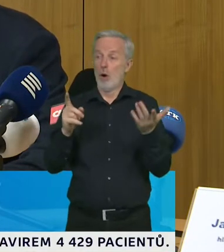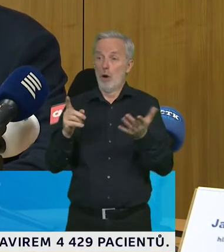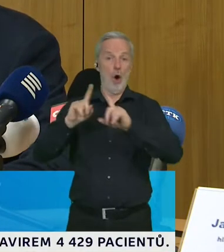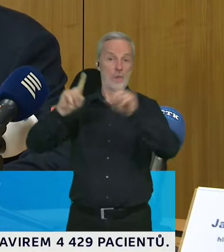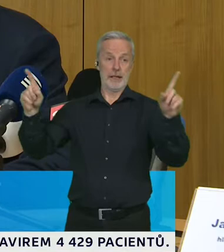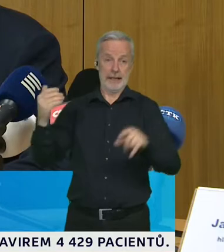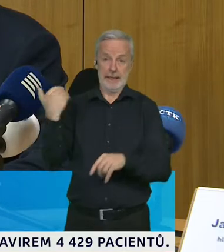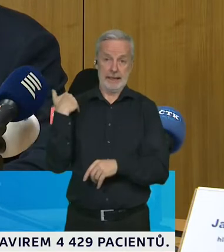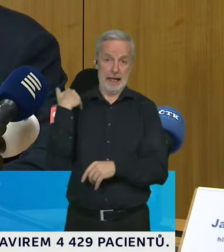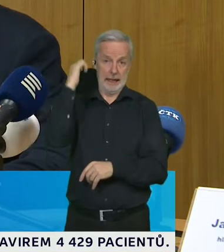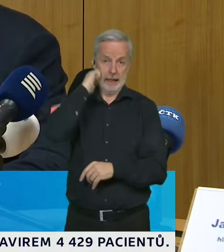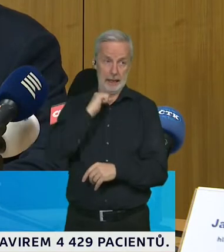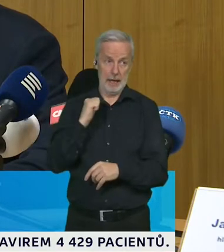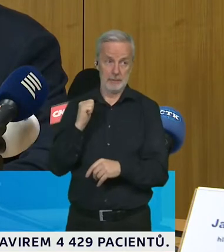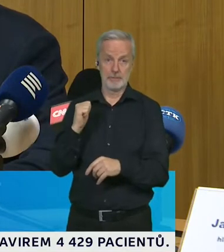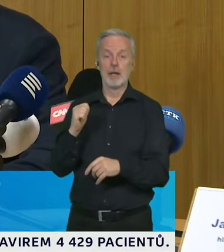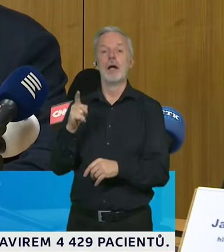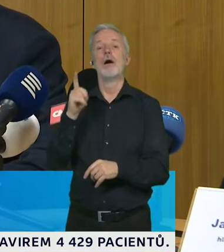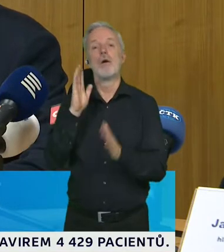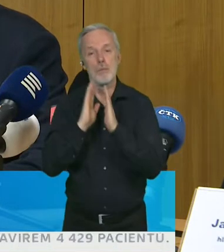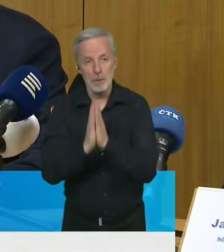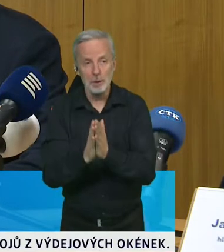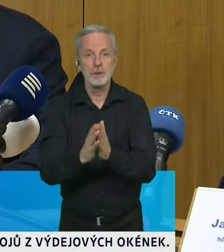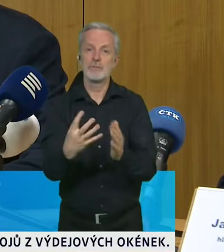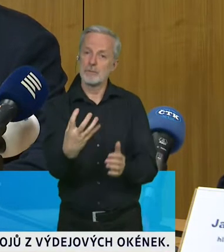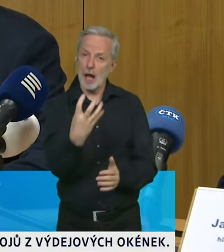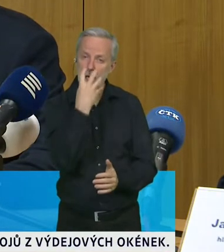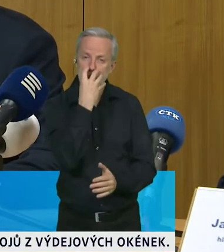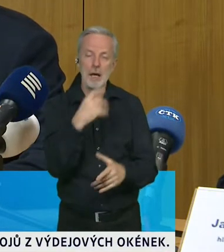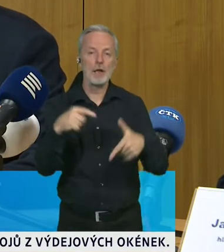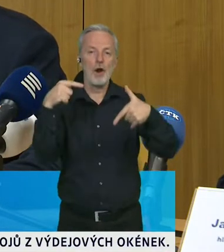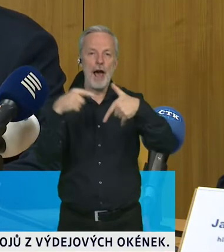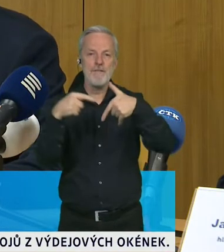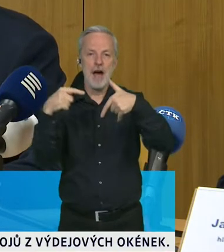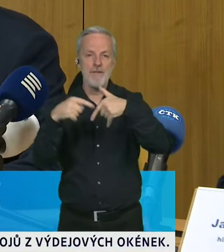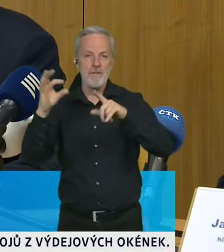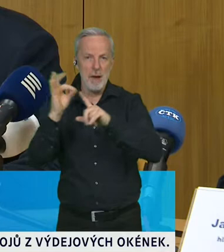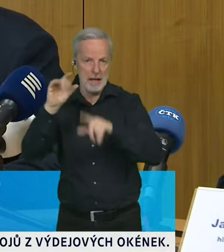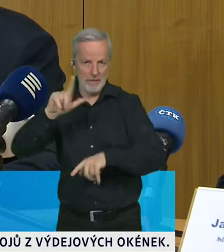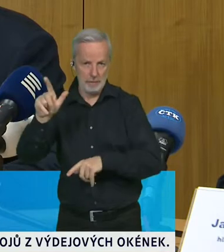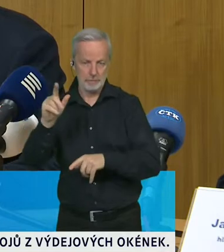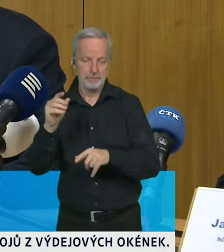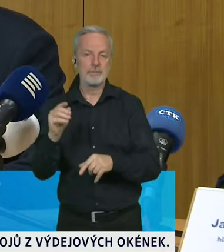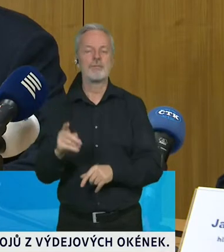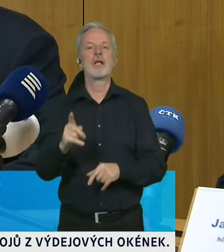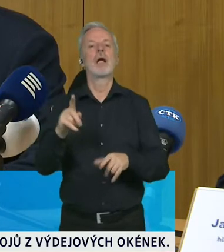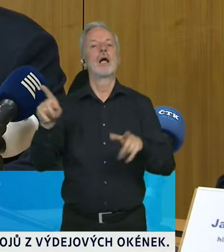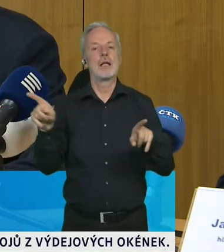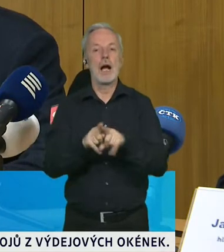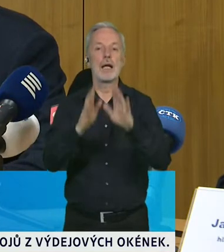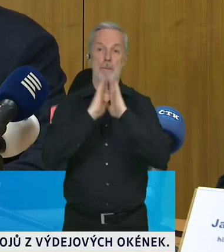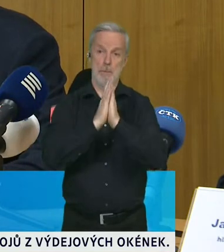Nosme FFP2 respirátory. Budu velmi apelovat a velmi prosit na všechny seniory,